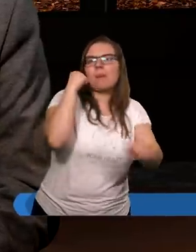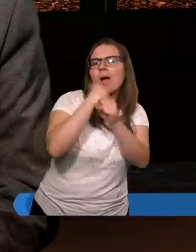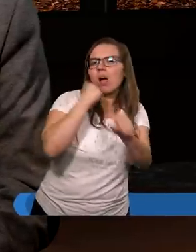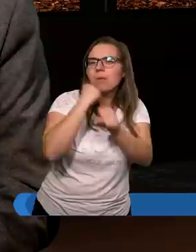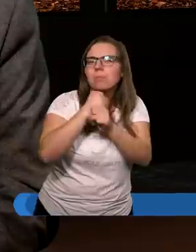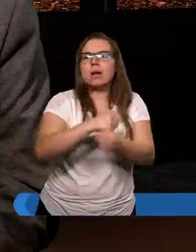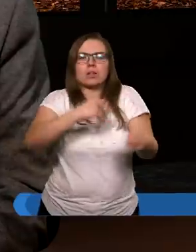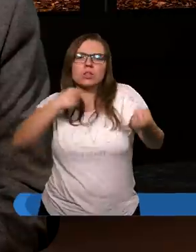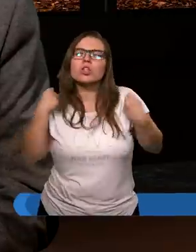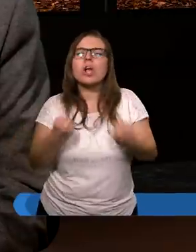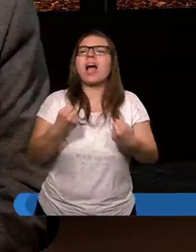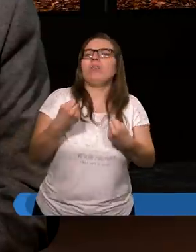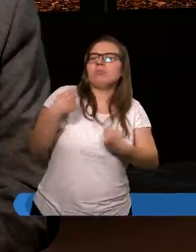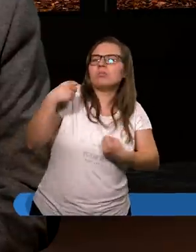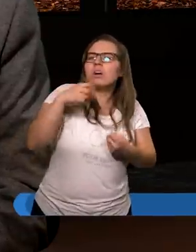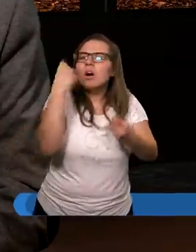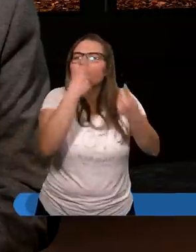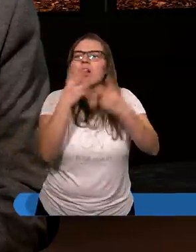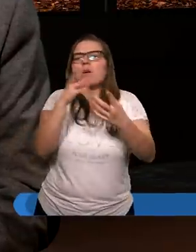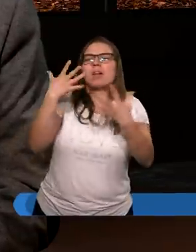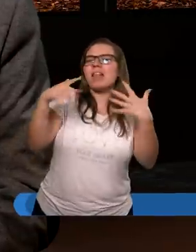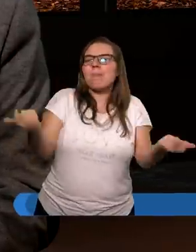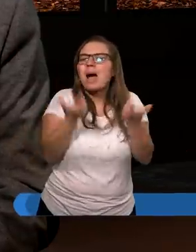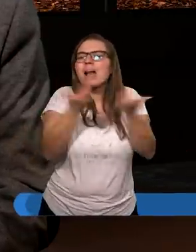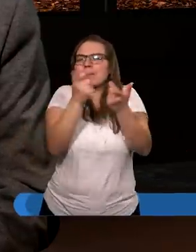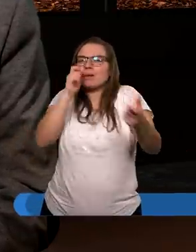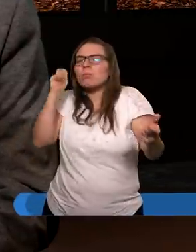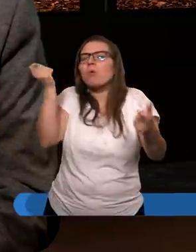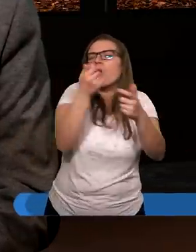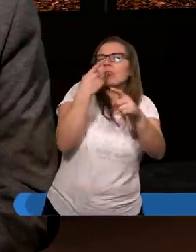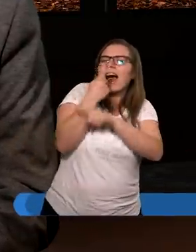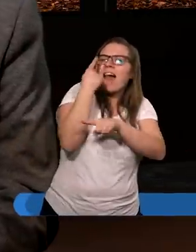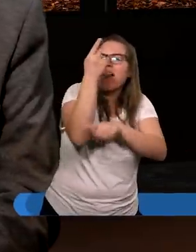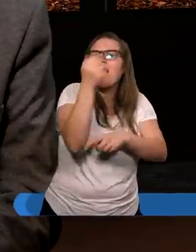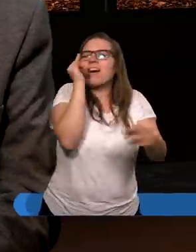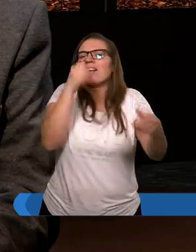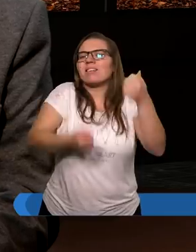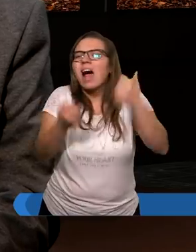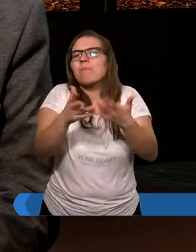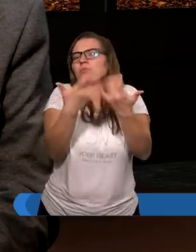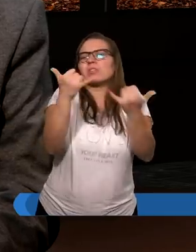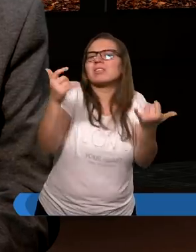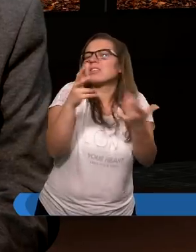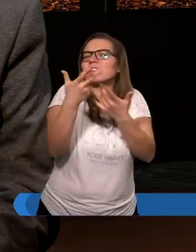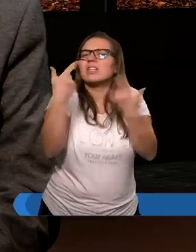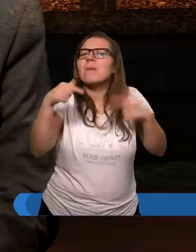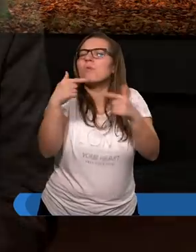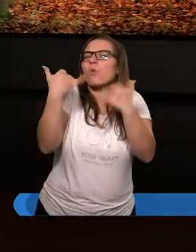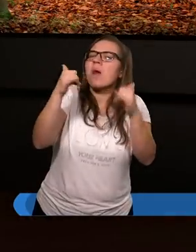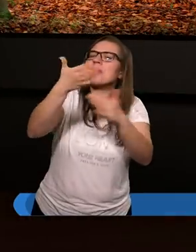niebezpieczeństwa się z tym wiązały. Bardzo poważne niebezpieczeństwa. Także można go podziwiać.